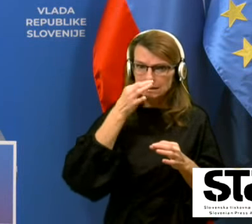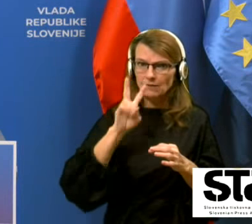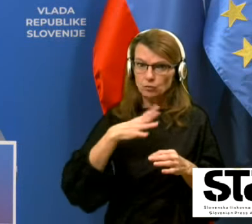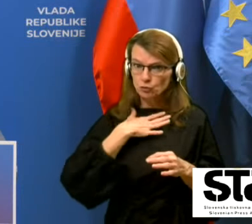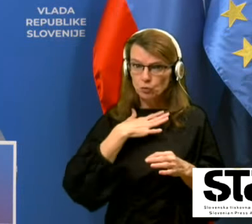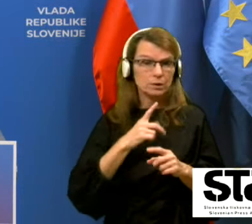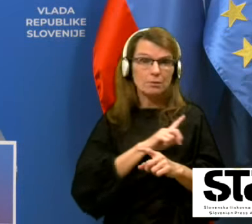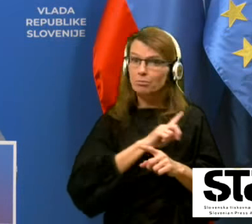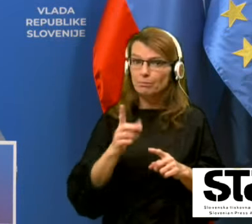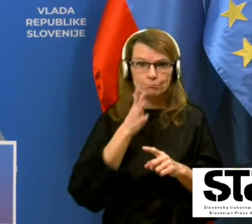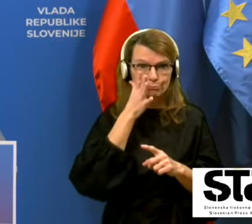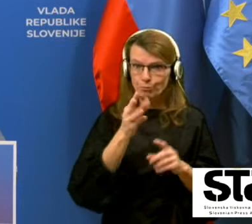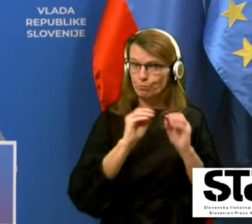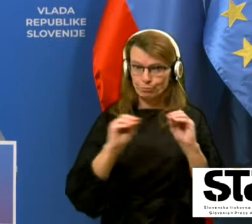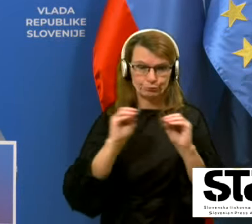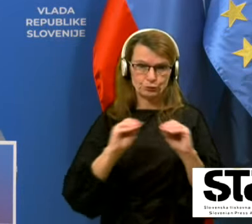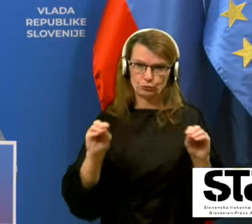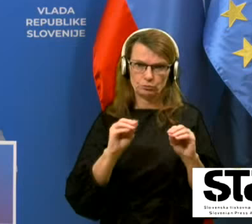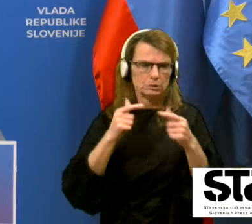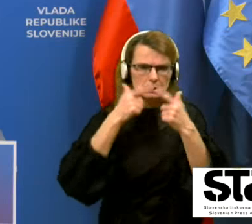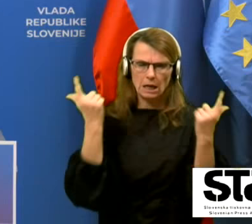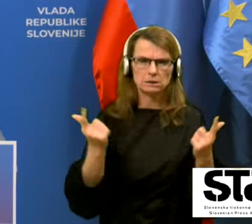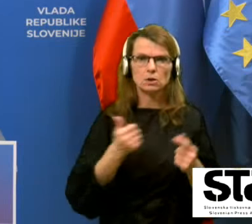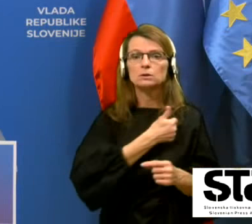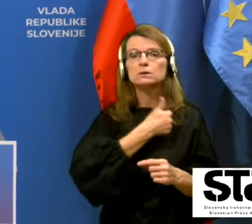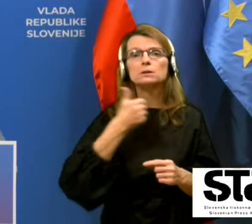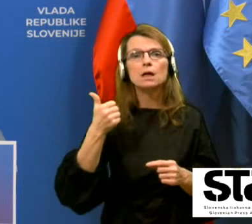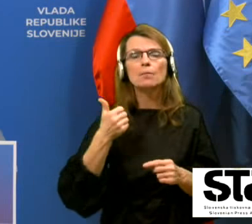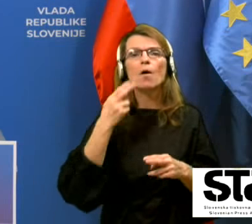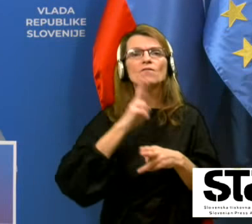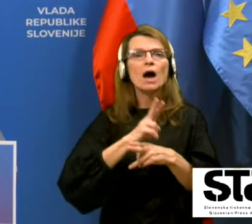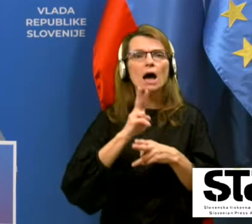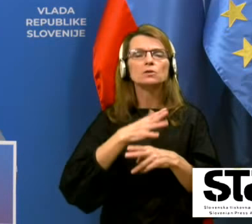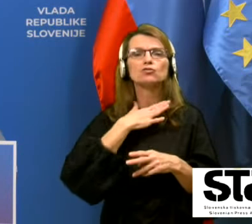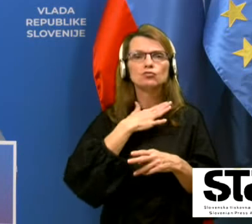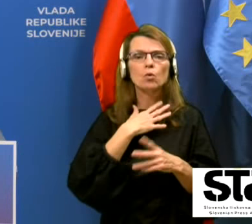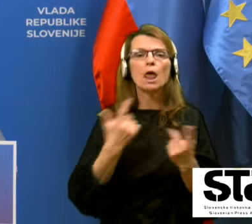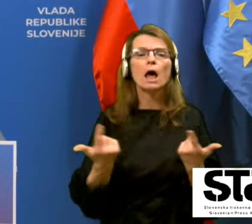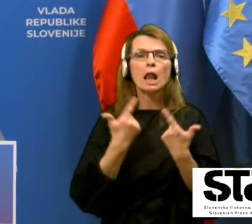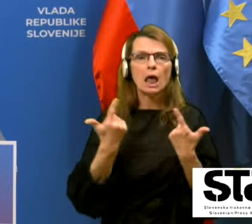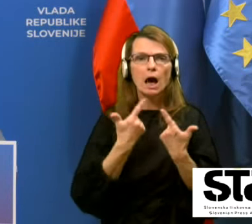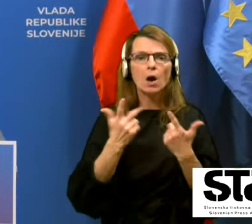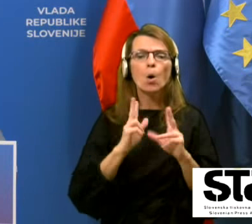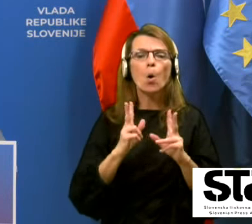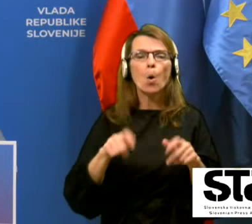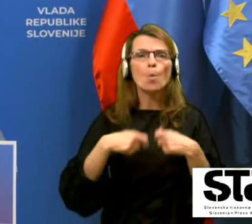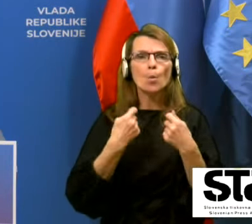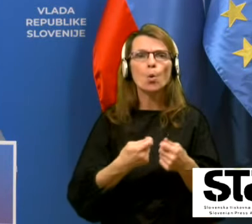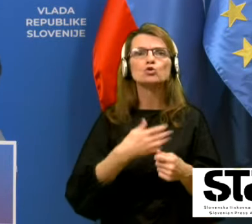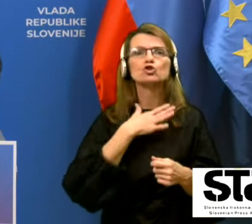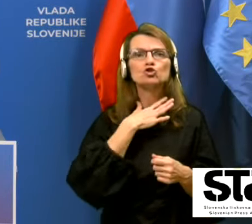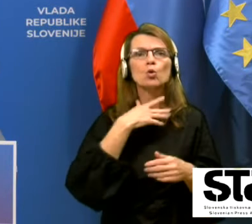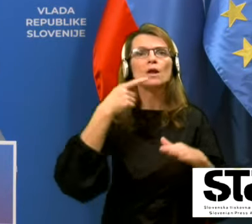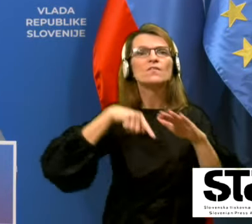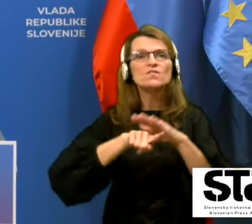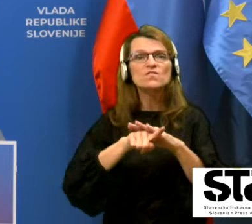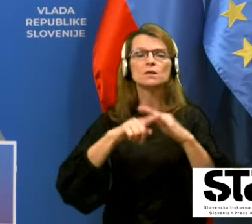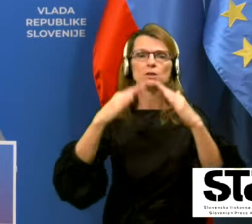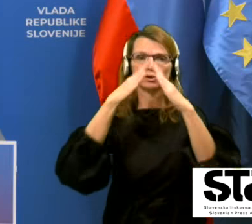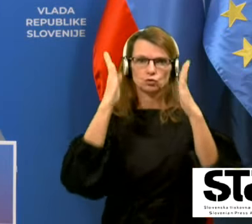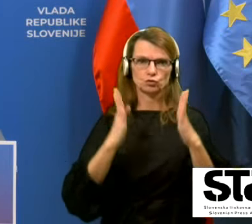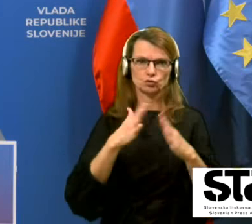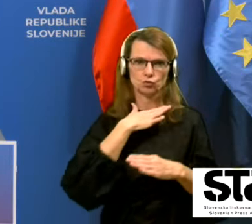To je jasno. Samo varna šola lahko omogoča šolanje v šoli. Iz teh razlogov